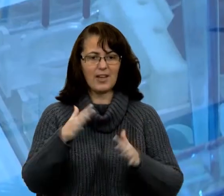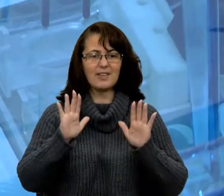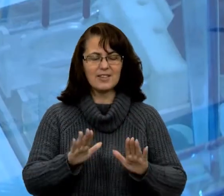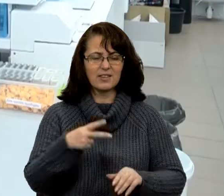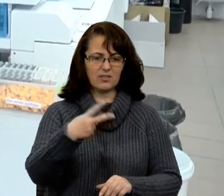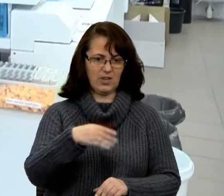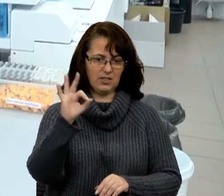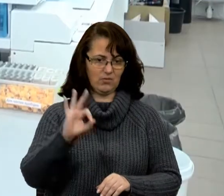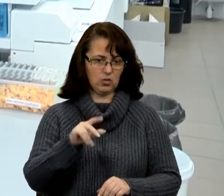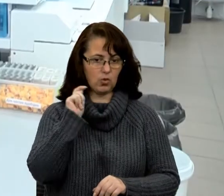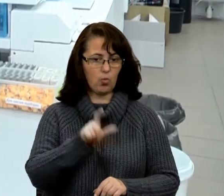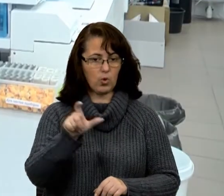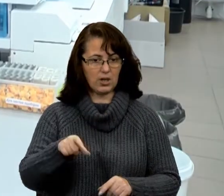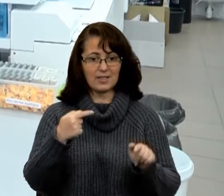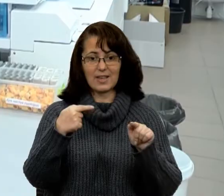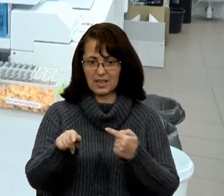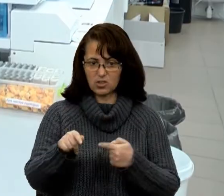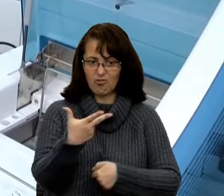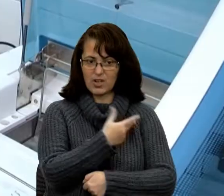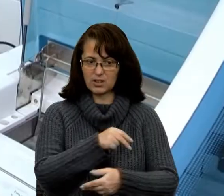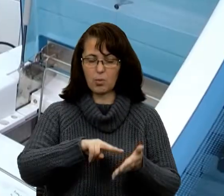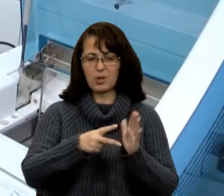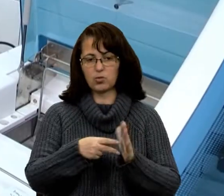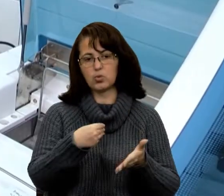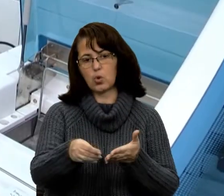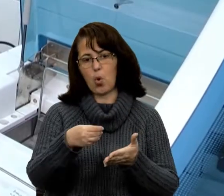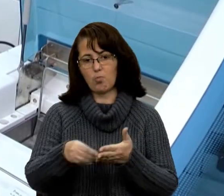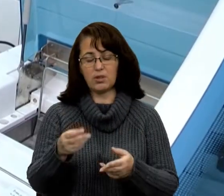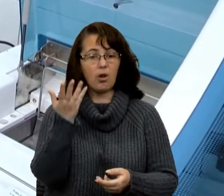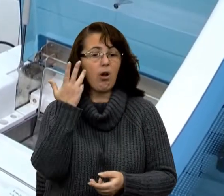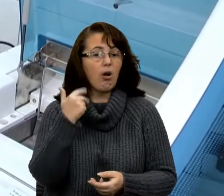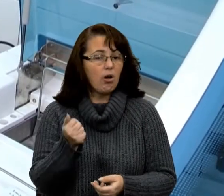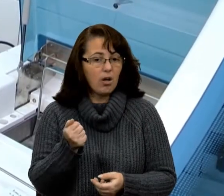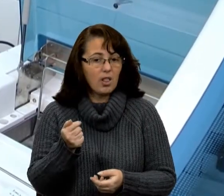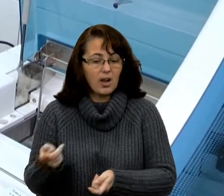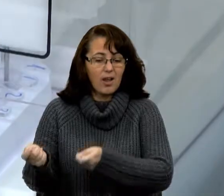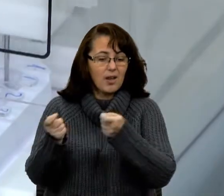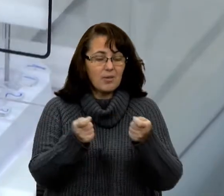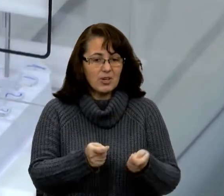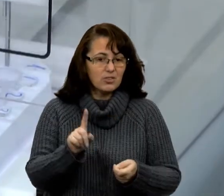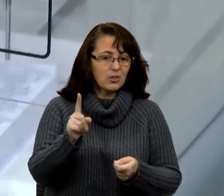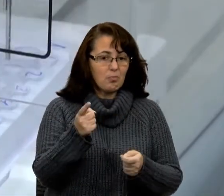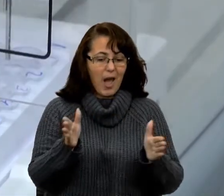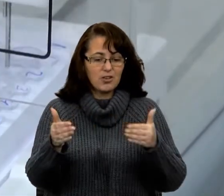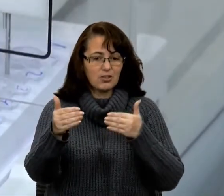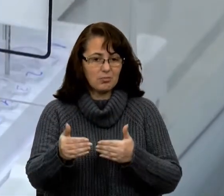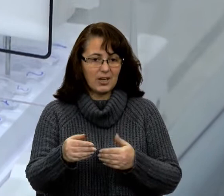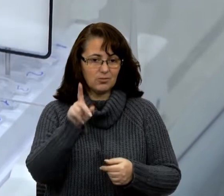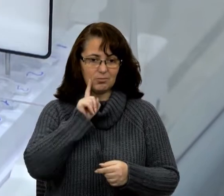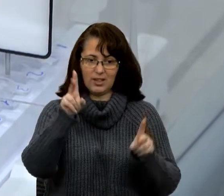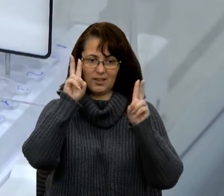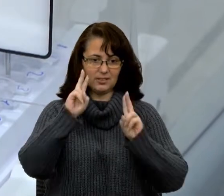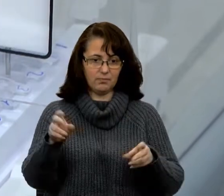українців. Решту ампул планують докупити. Втім, коли в Україну надійде перша партія препарату, поки невідомо.